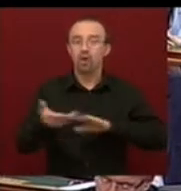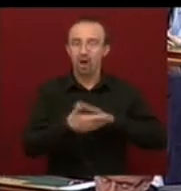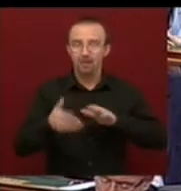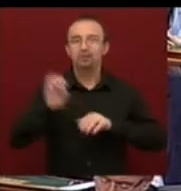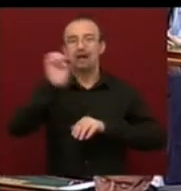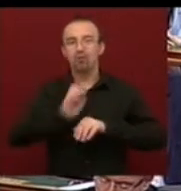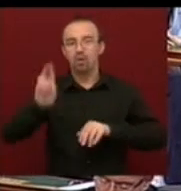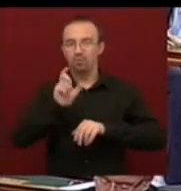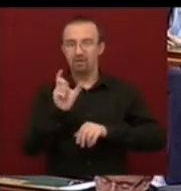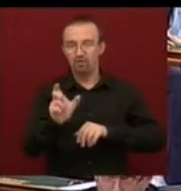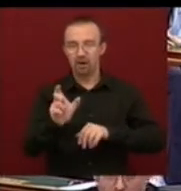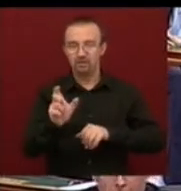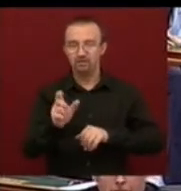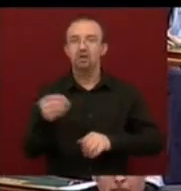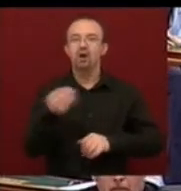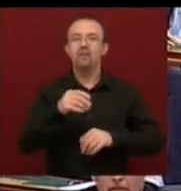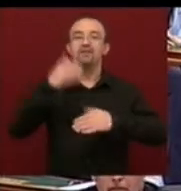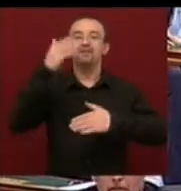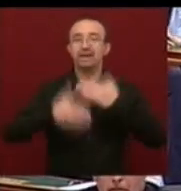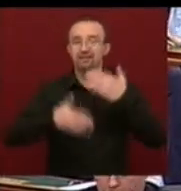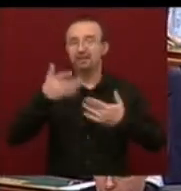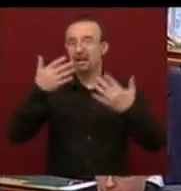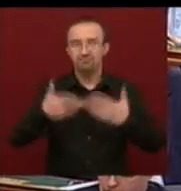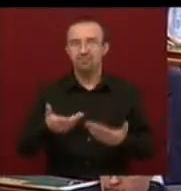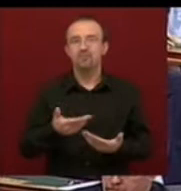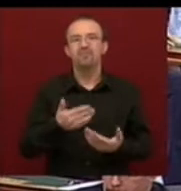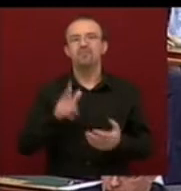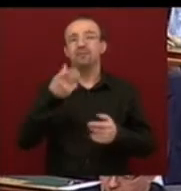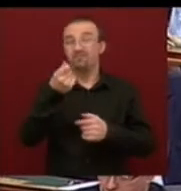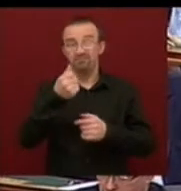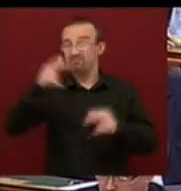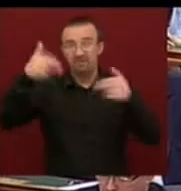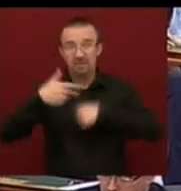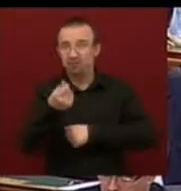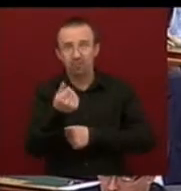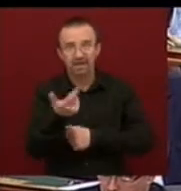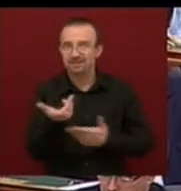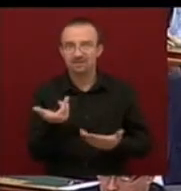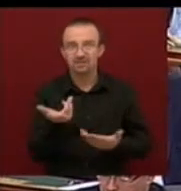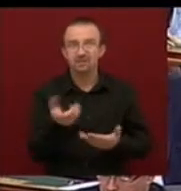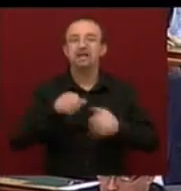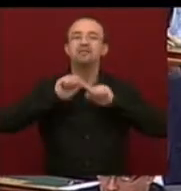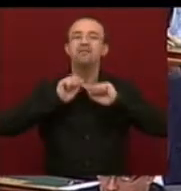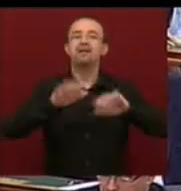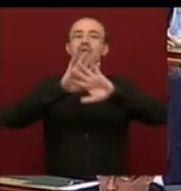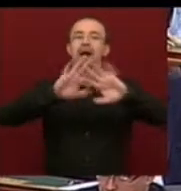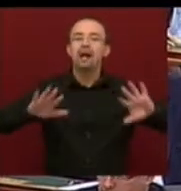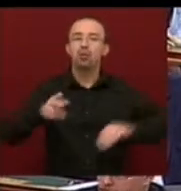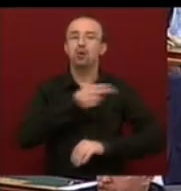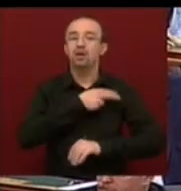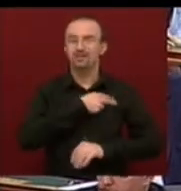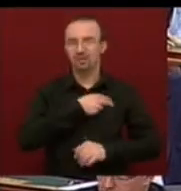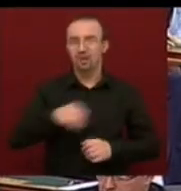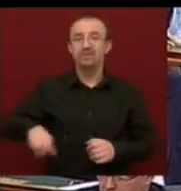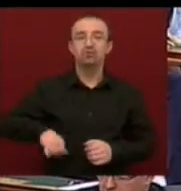unió képviselőivel, aminek a végén nem szeretnénk lehívni egy fillért sem. Mi egy védőhálót, egy garanciát, egy